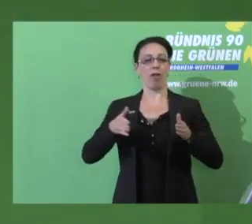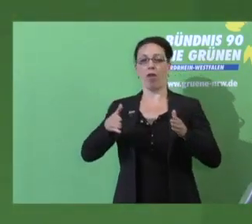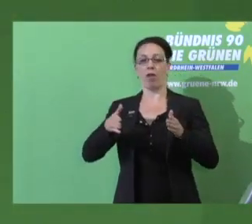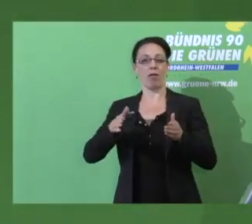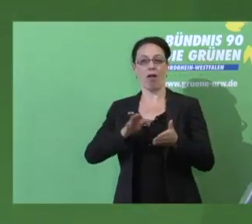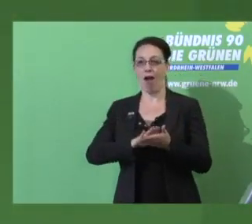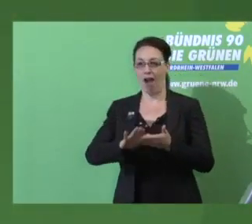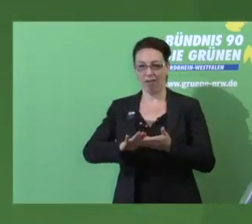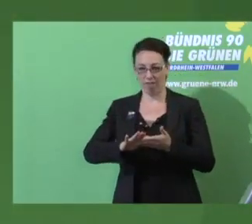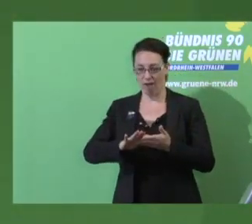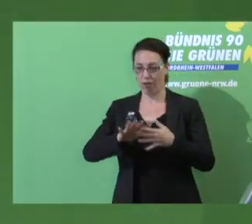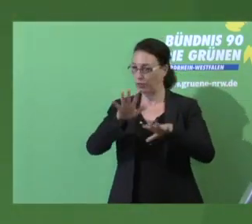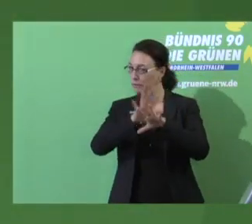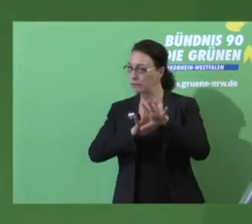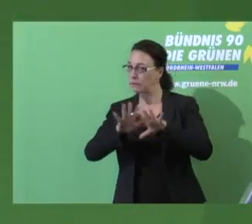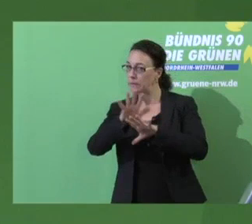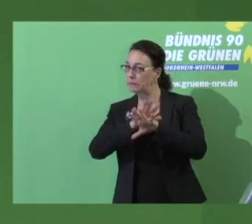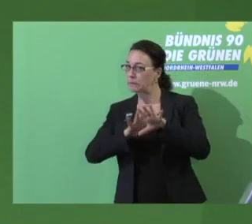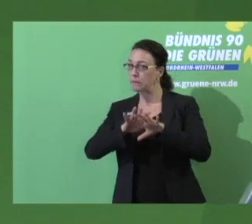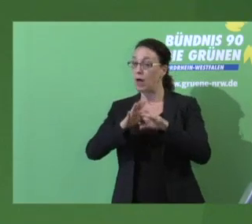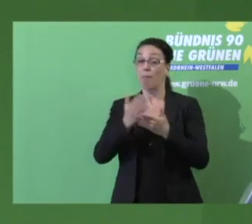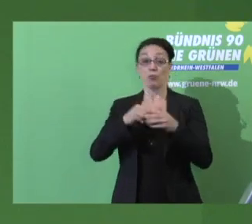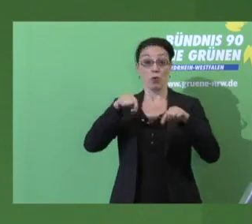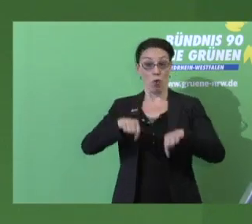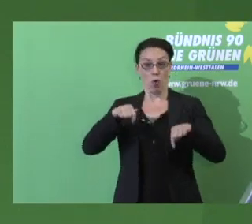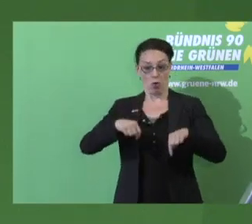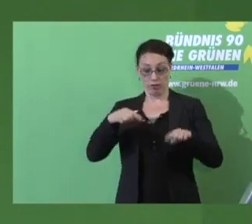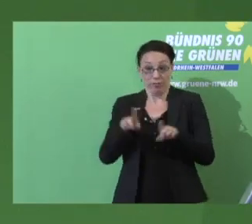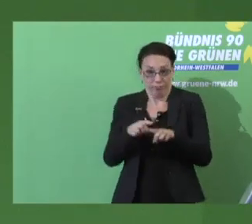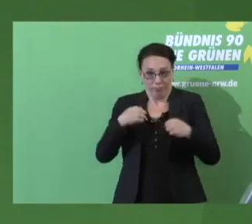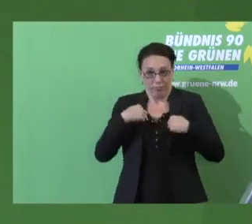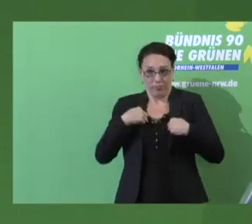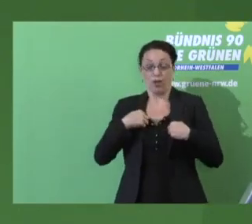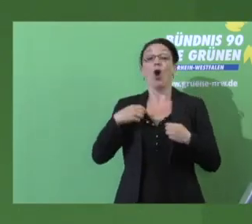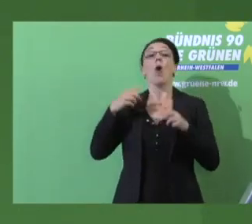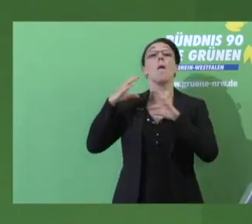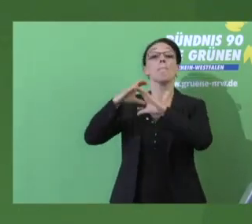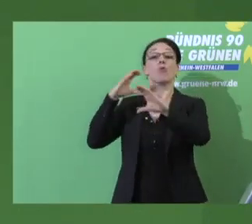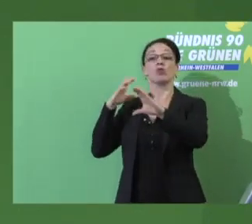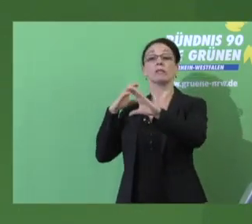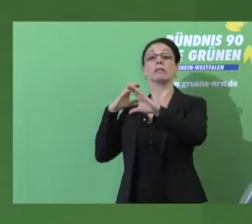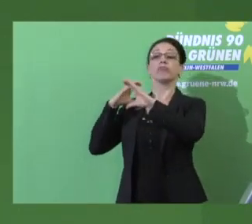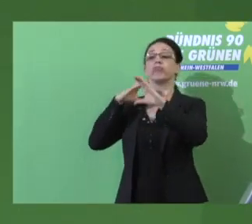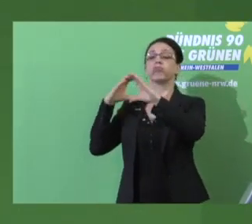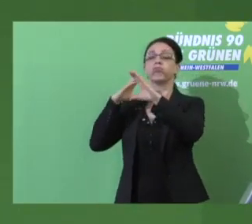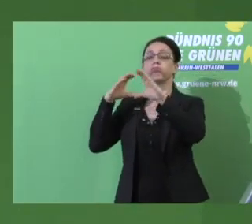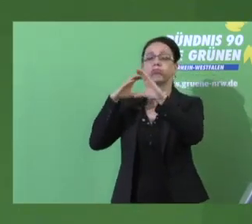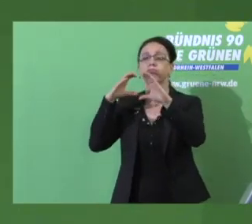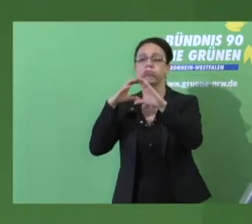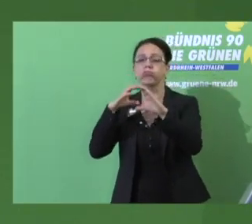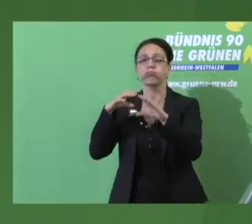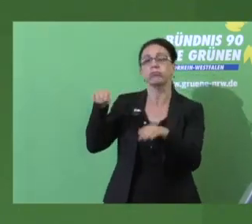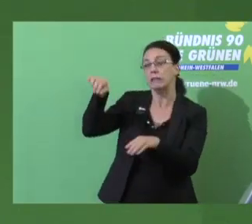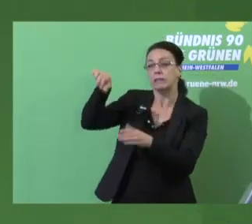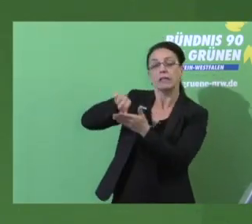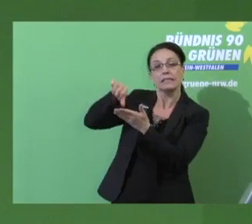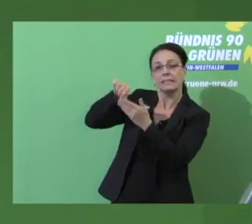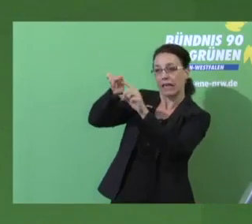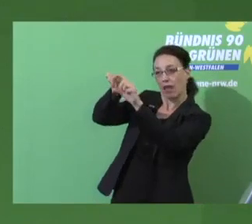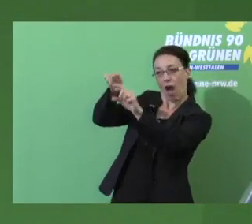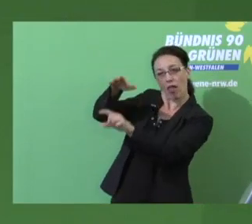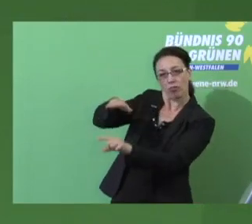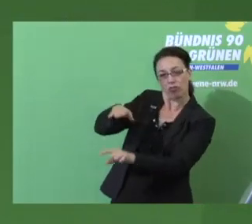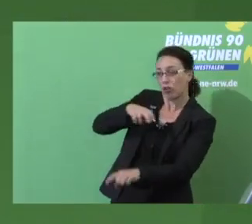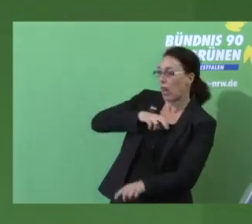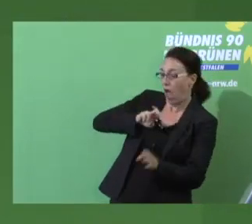Zumindest wenn man, wie ich, heute Morgen mit dem Bus angereist ist, an der Haltestelle Ökocenter ausstieg und dann suchte, wo könnte die